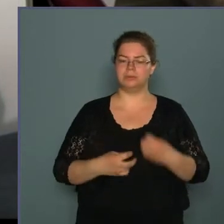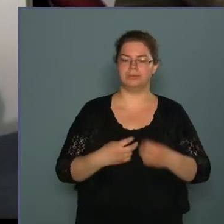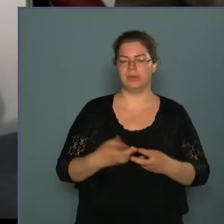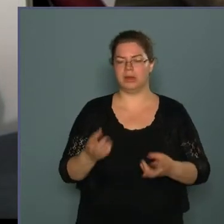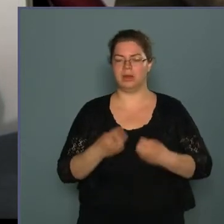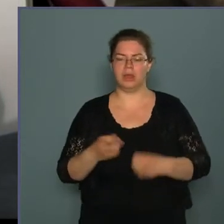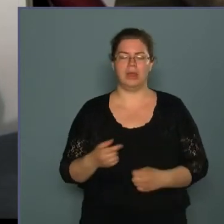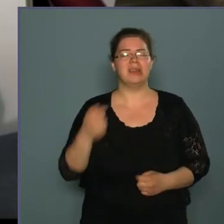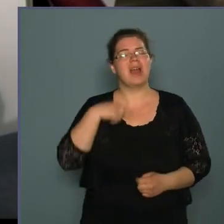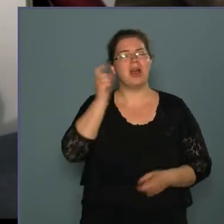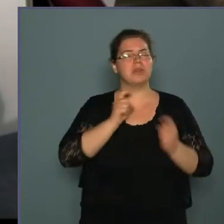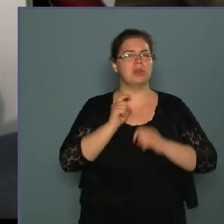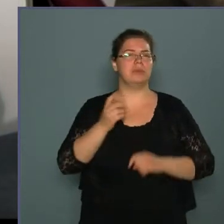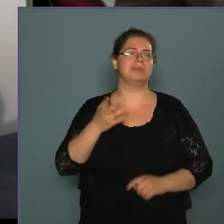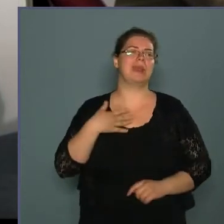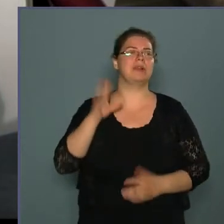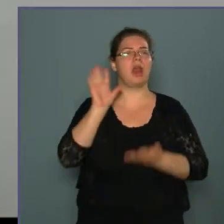Milyen gondolkod a